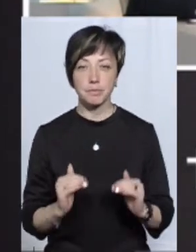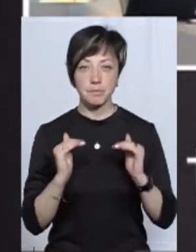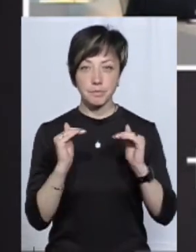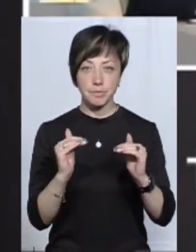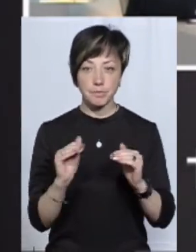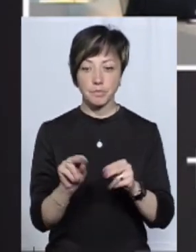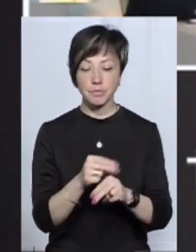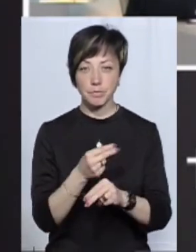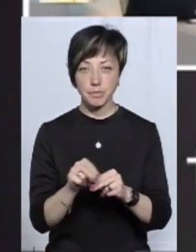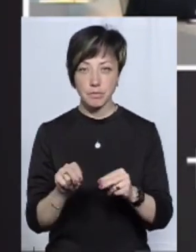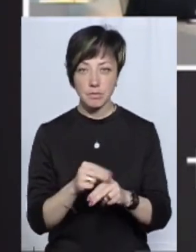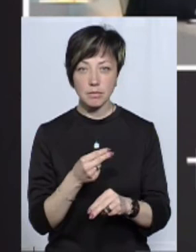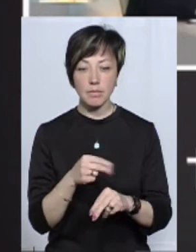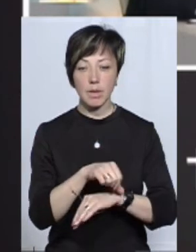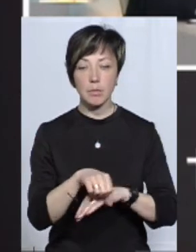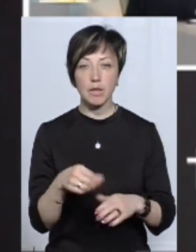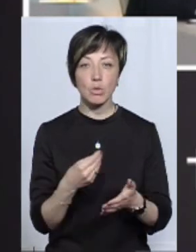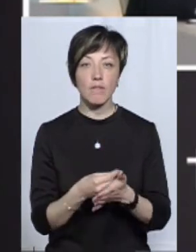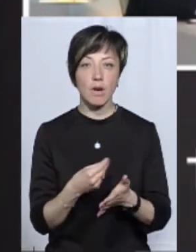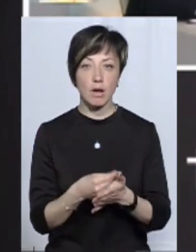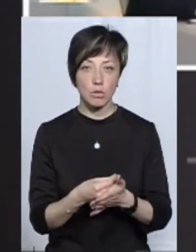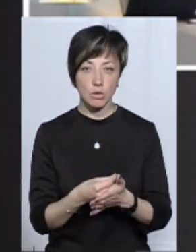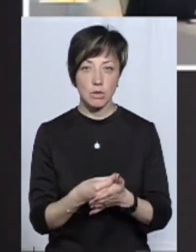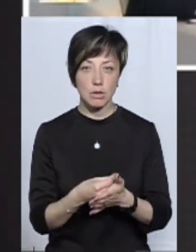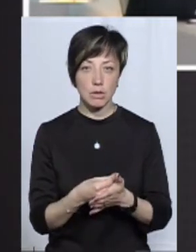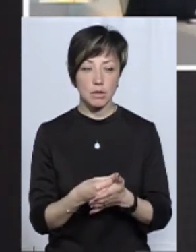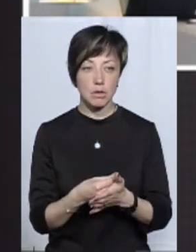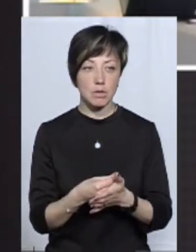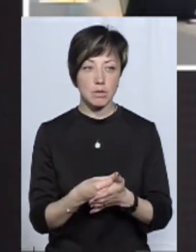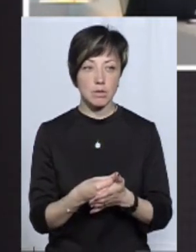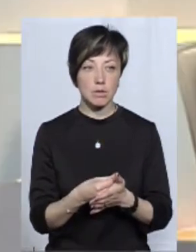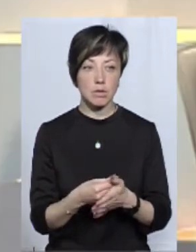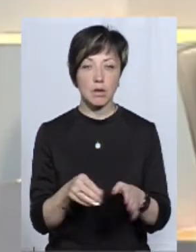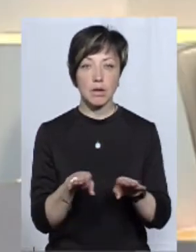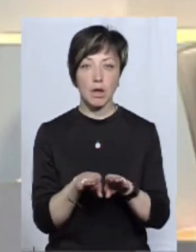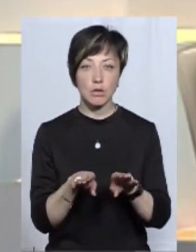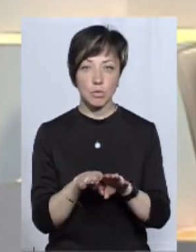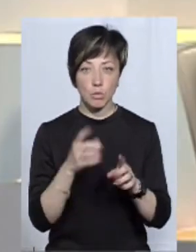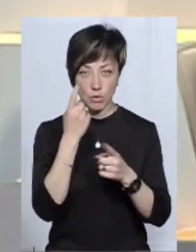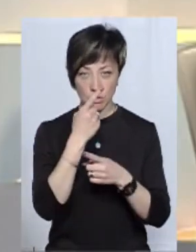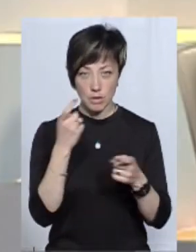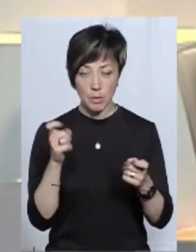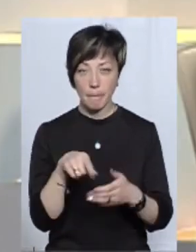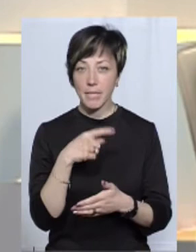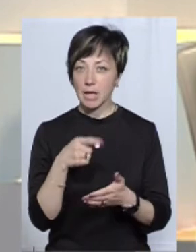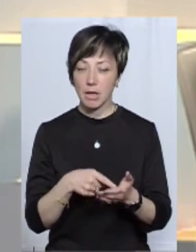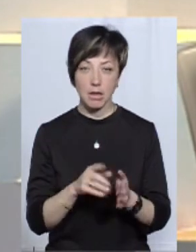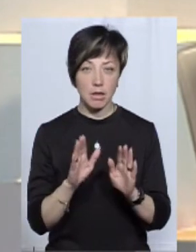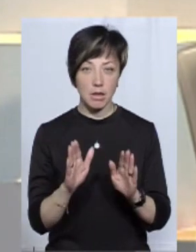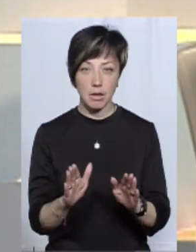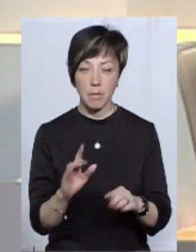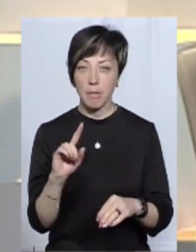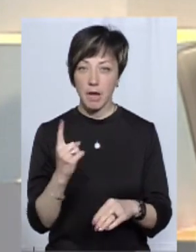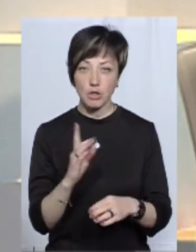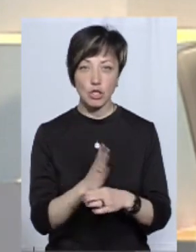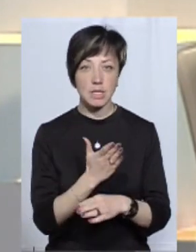регулюванням, коригуванням митної вартості, ну, як, начебто, прозвучало. Питання не... перепрошую, там